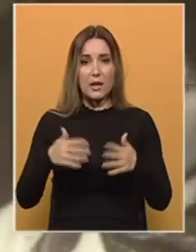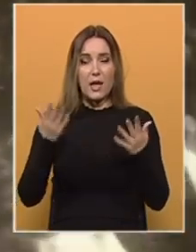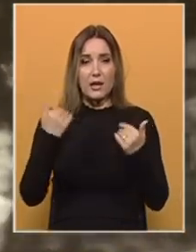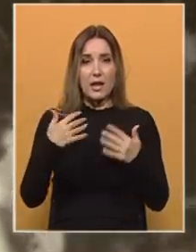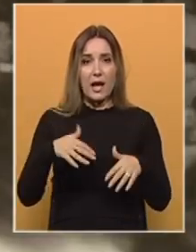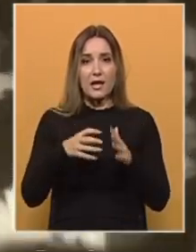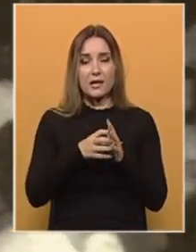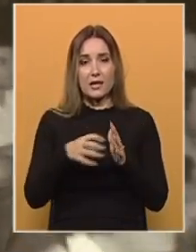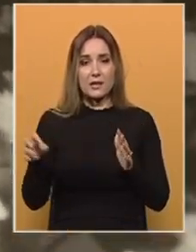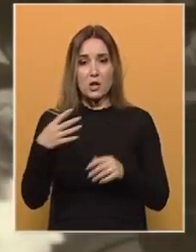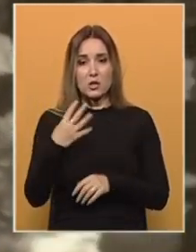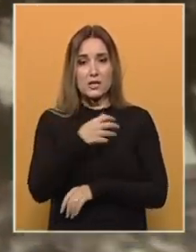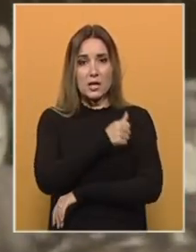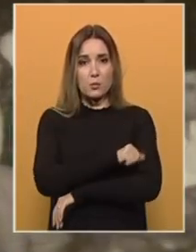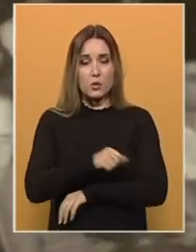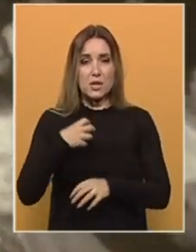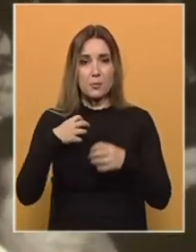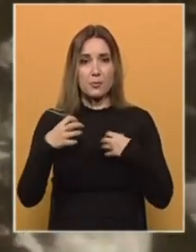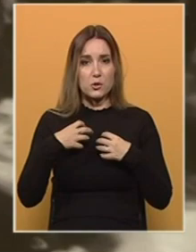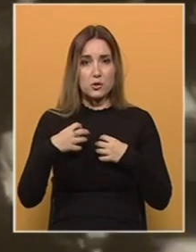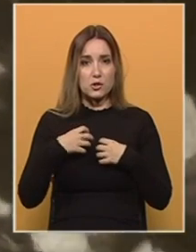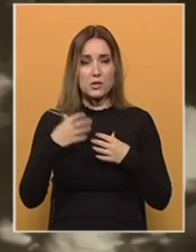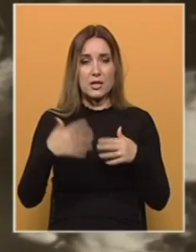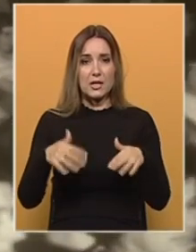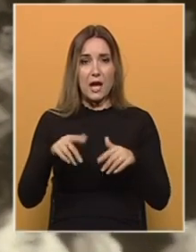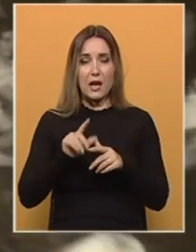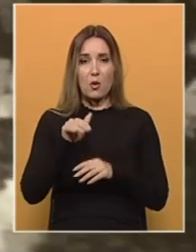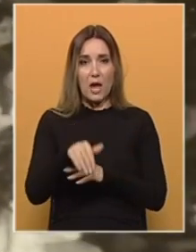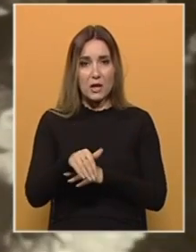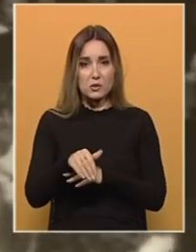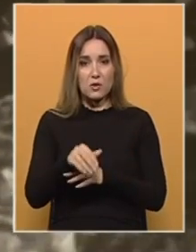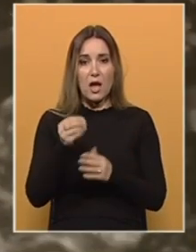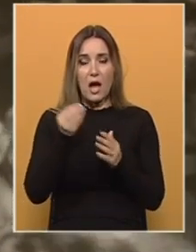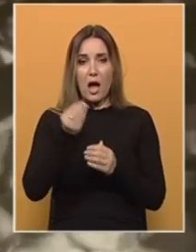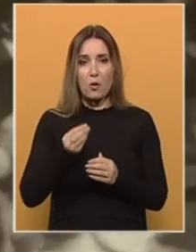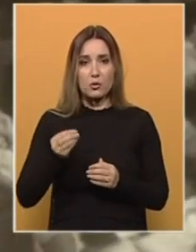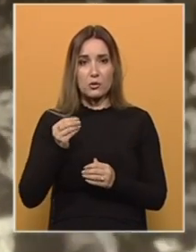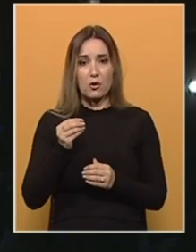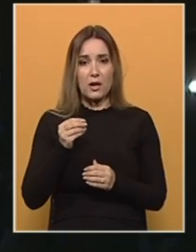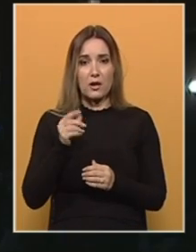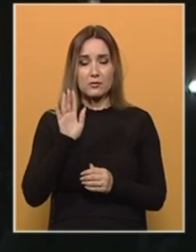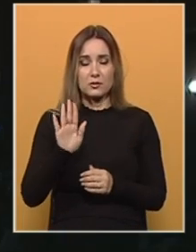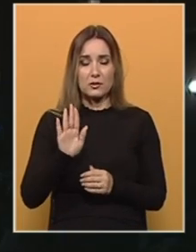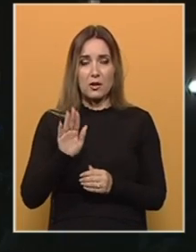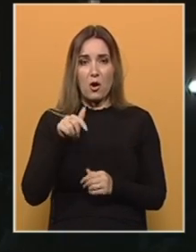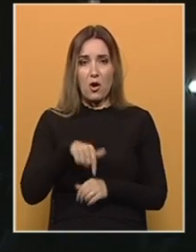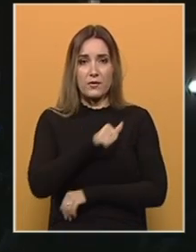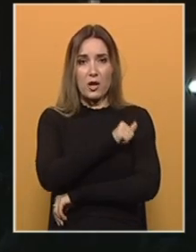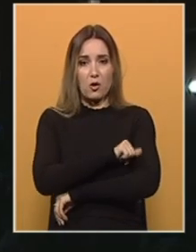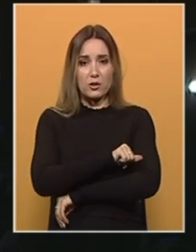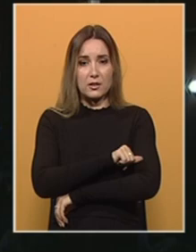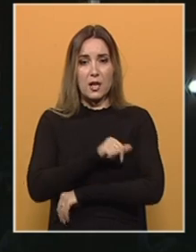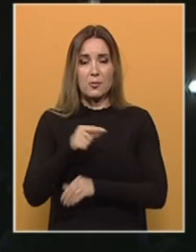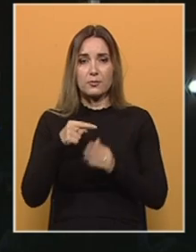traju 40 godina pozorišnih kazališnih igara u jajcu, autora i scenariste Đevdeta Tuzlića. Ove godine